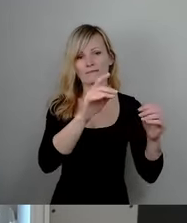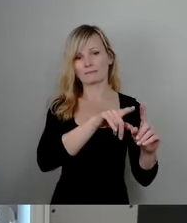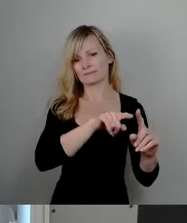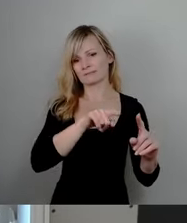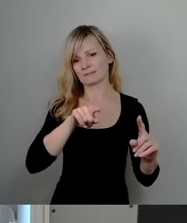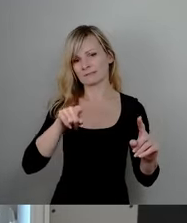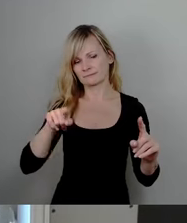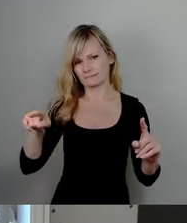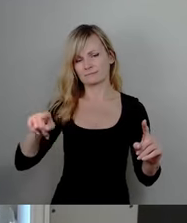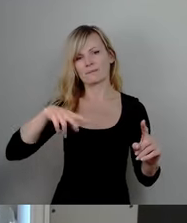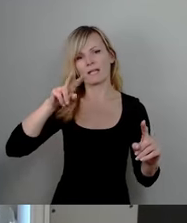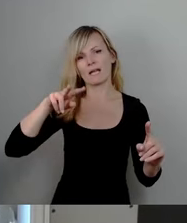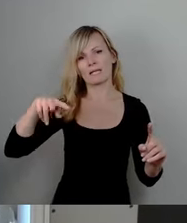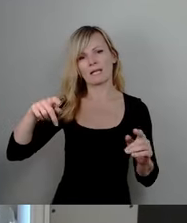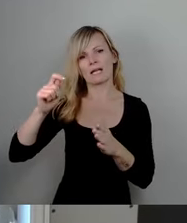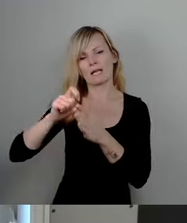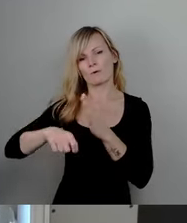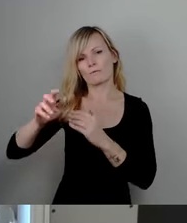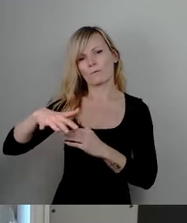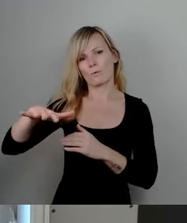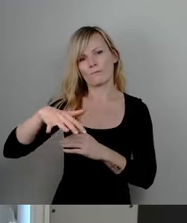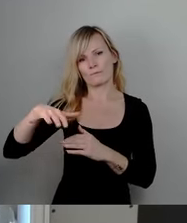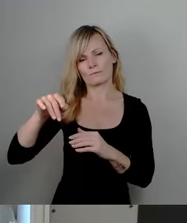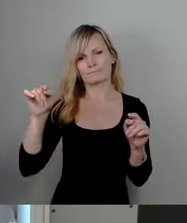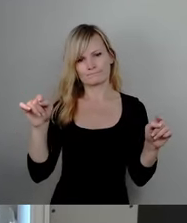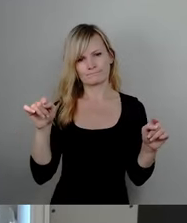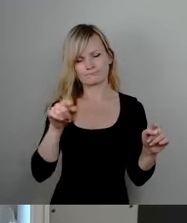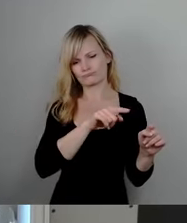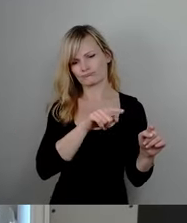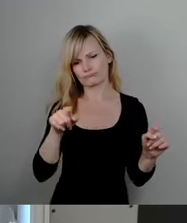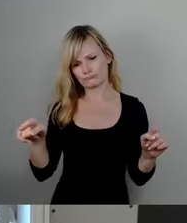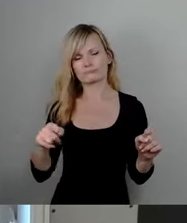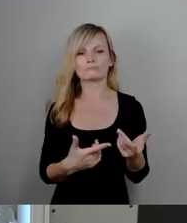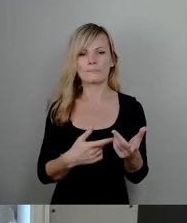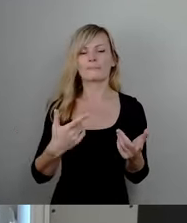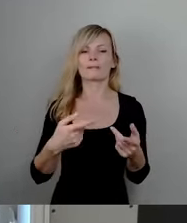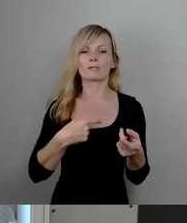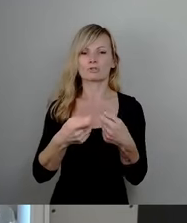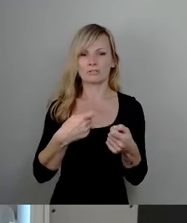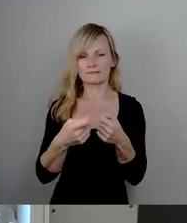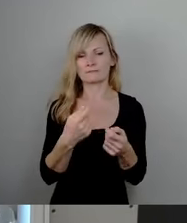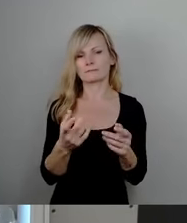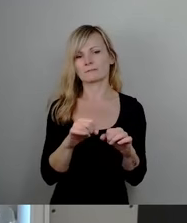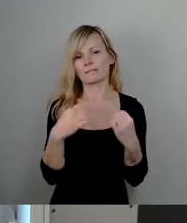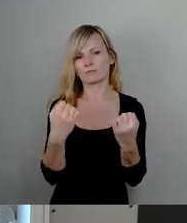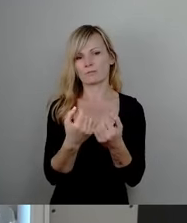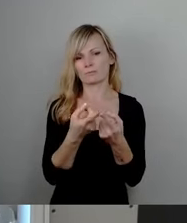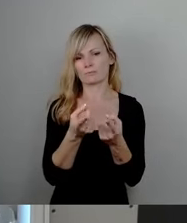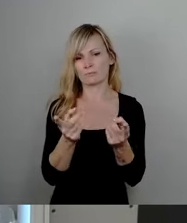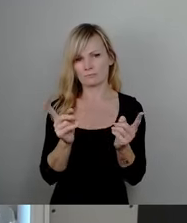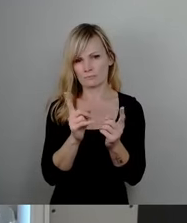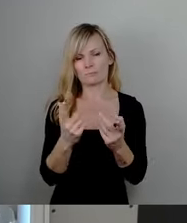Galilea Kaufhof, ja eine Ladensituation, die auch geprägt ist,